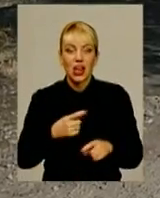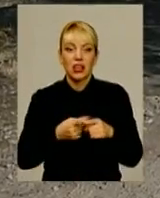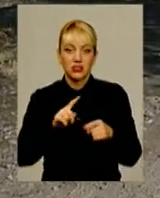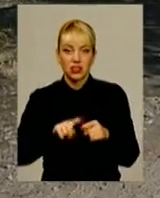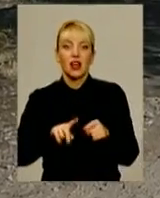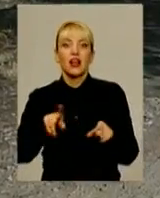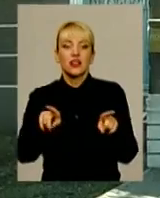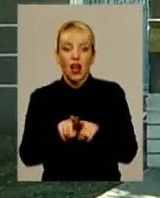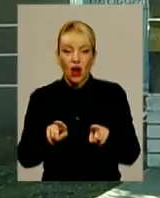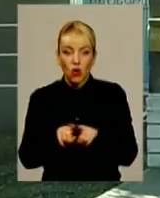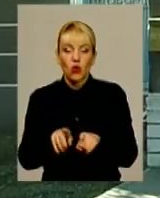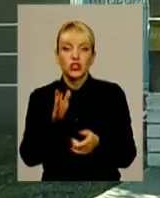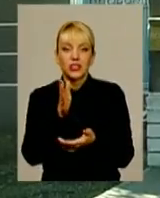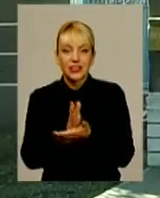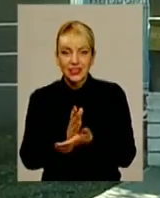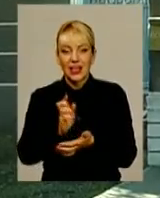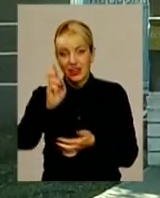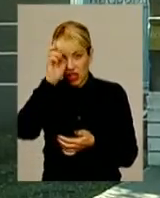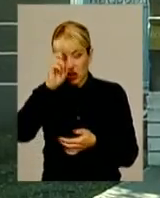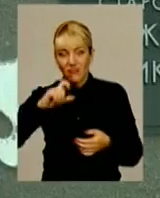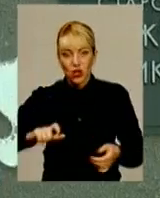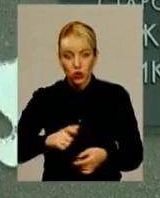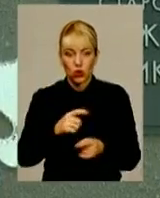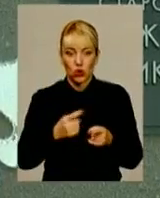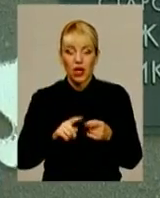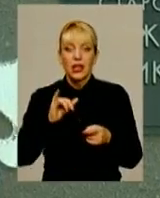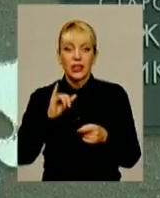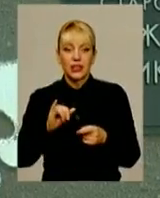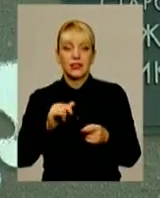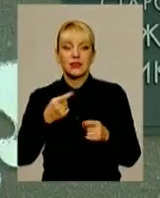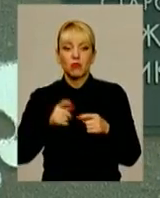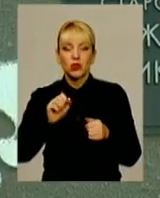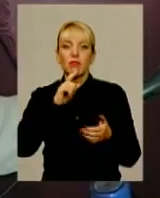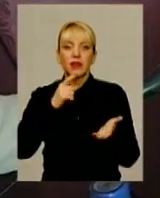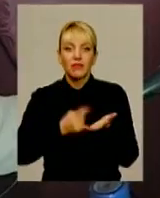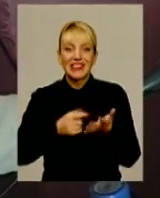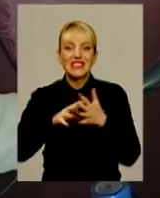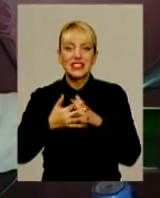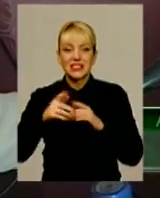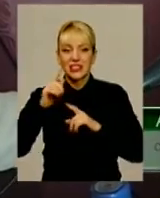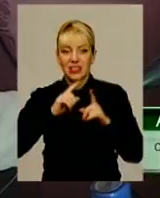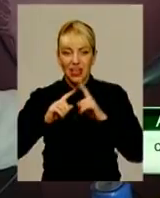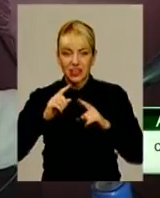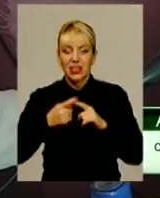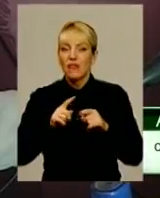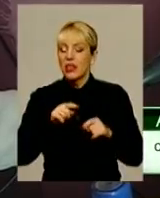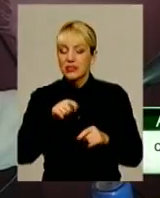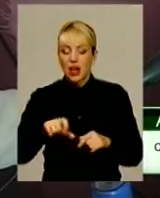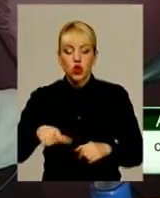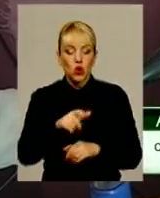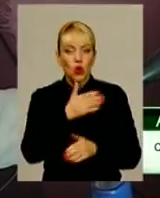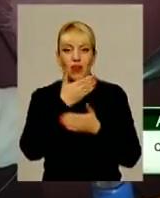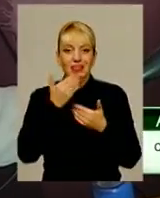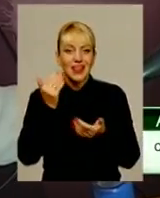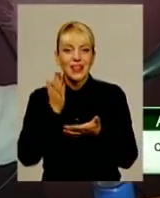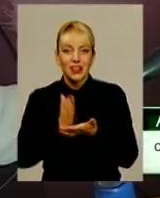секретар сільської ради. Дороги знаходяться у комунальній власності сільської ради. Вони в оренді не знаходяться,